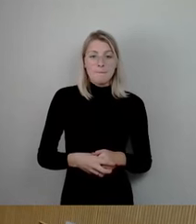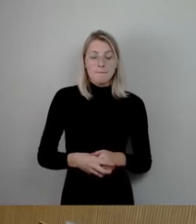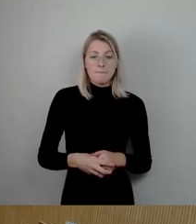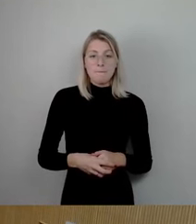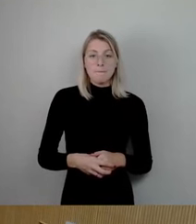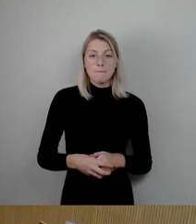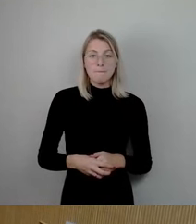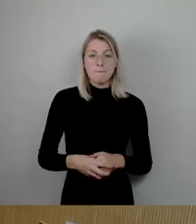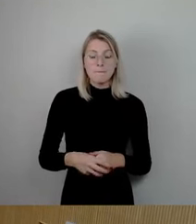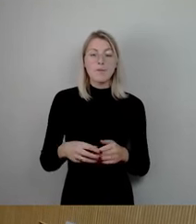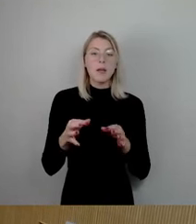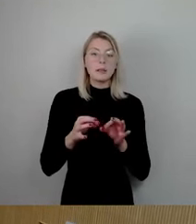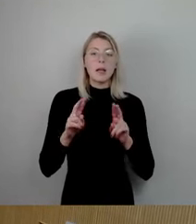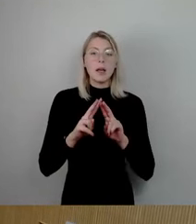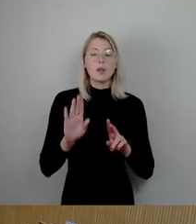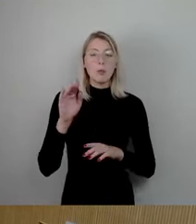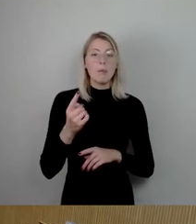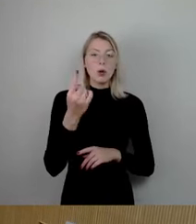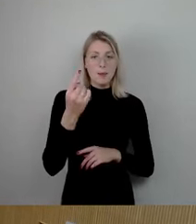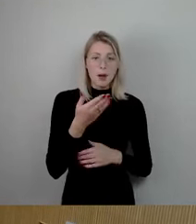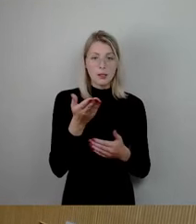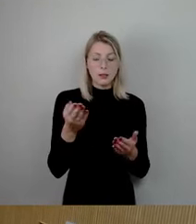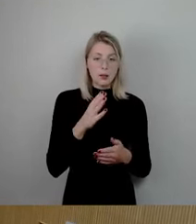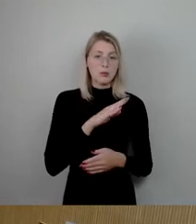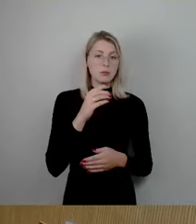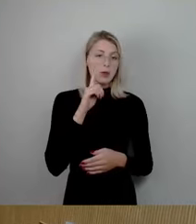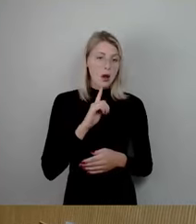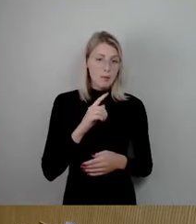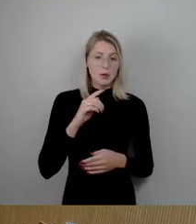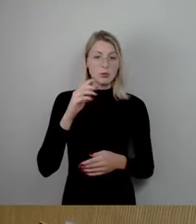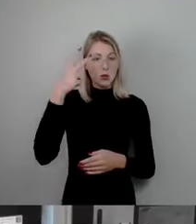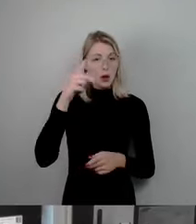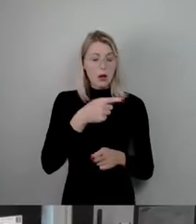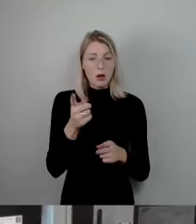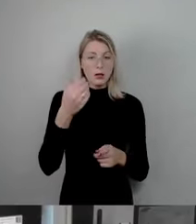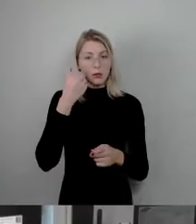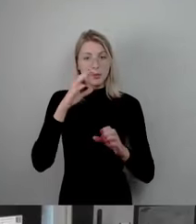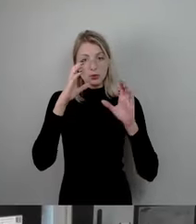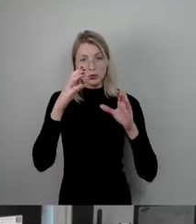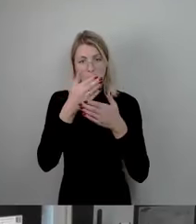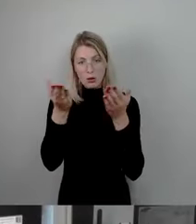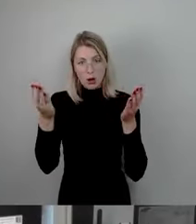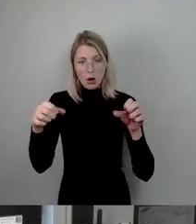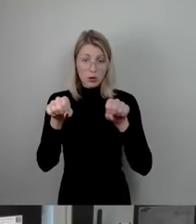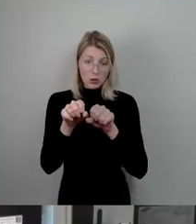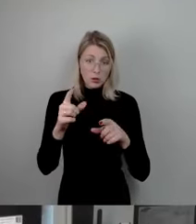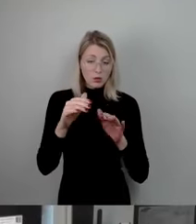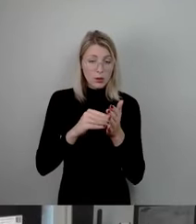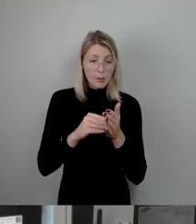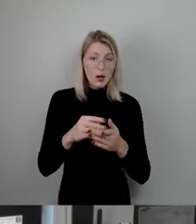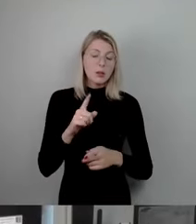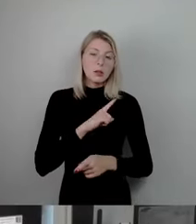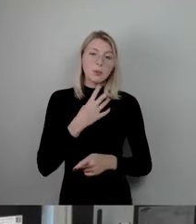Sehr geehrter Herr Oberbürgermeister, meine Damen und Herren, liebe Zuschauerinnen im Stream. Ich wollte eigentlich gar nicht reden, aber ich war